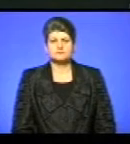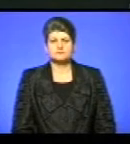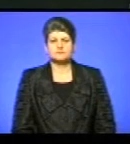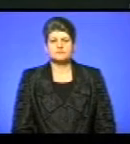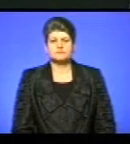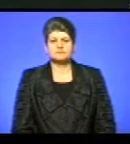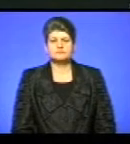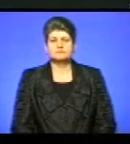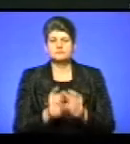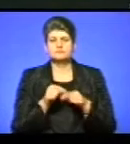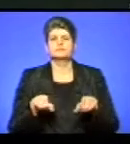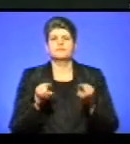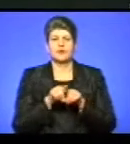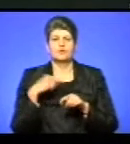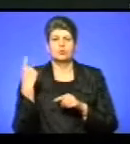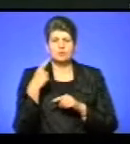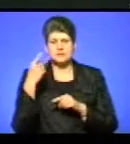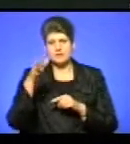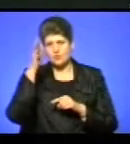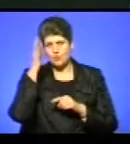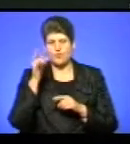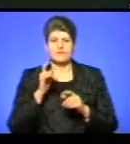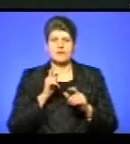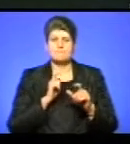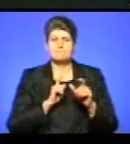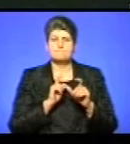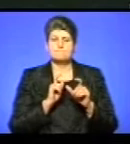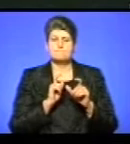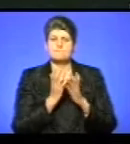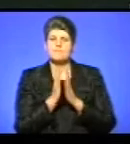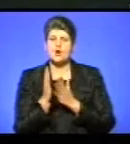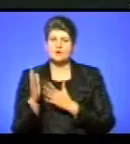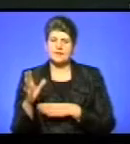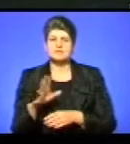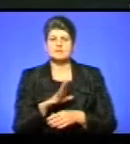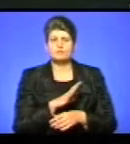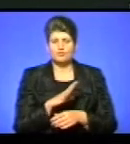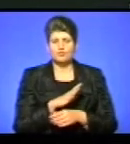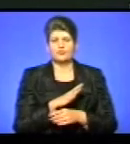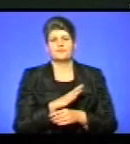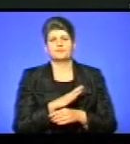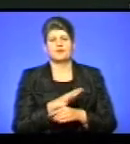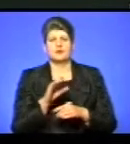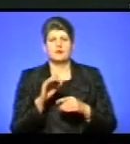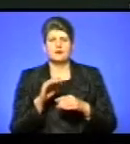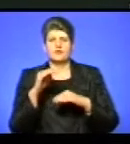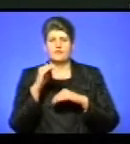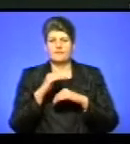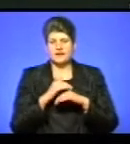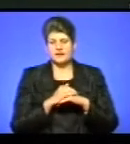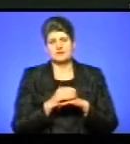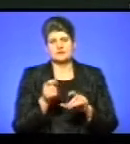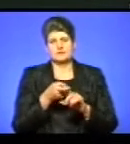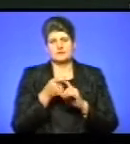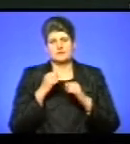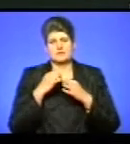Також в обласній науковій універсальній бібліотеці відбувся вечір реквієм «Україна – територія гідності і свободи». У